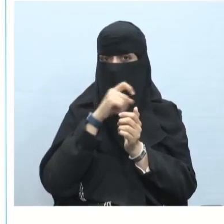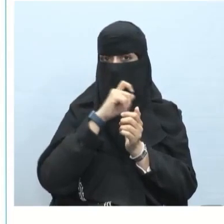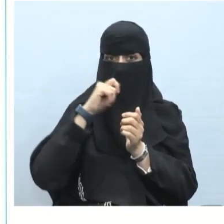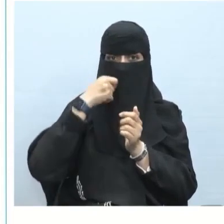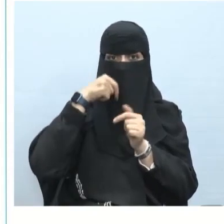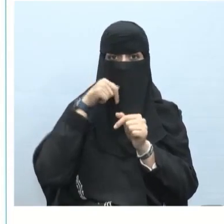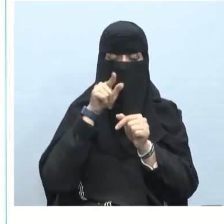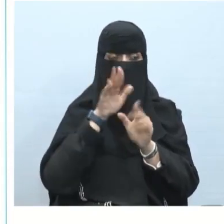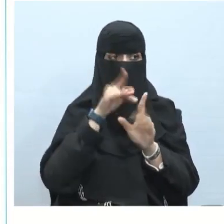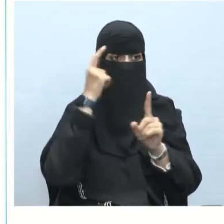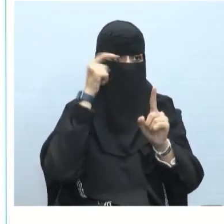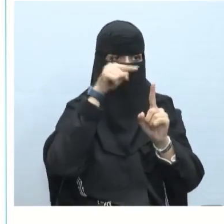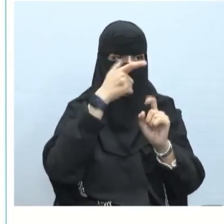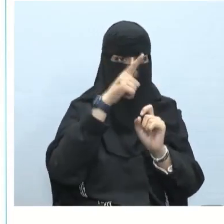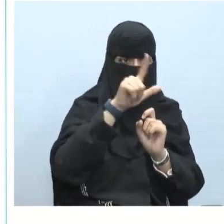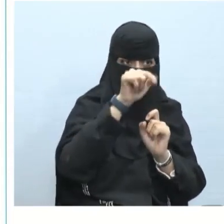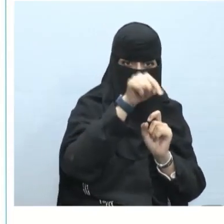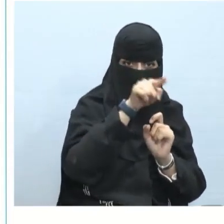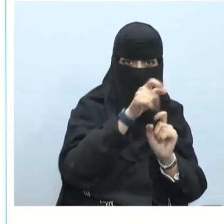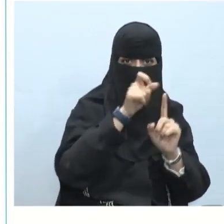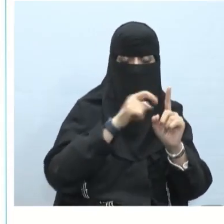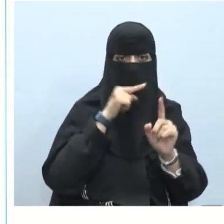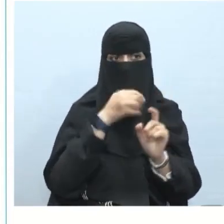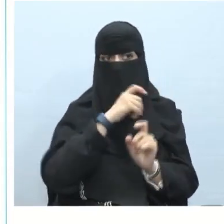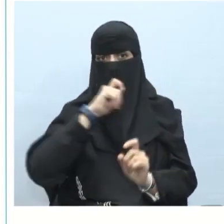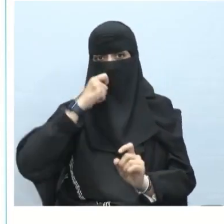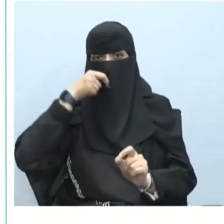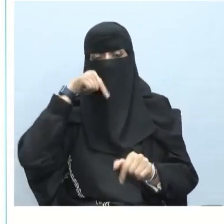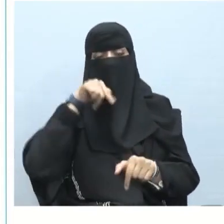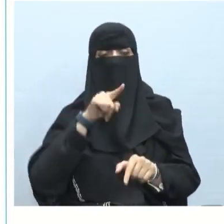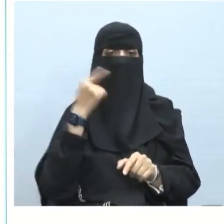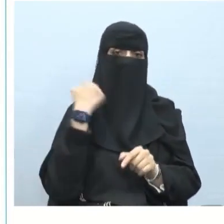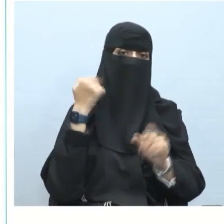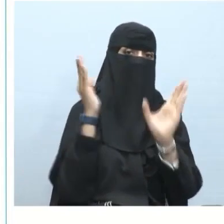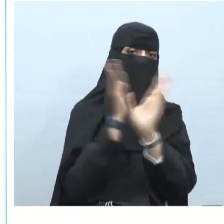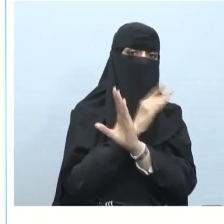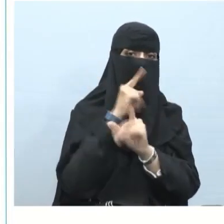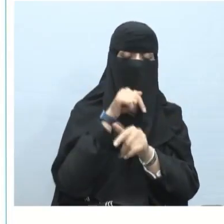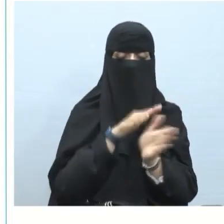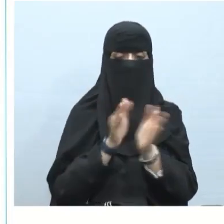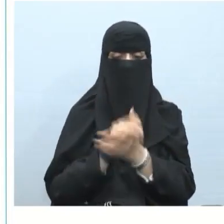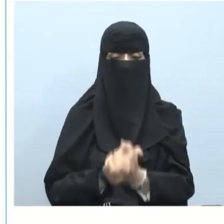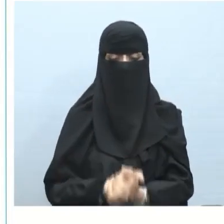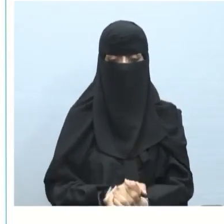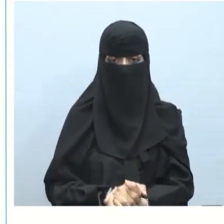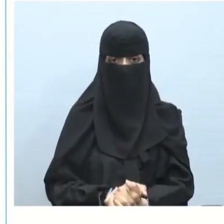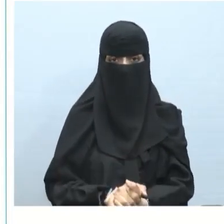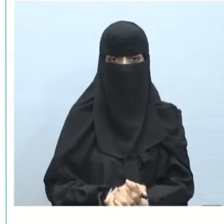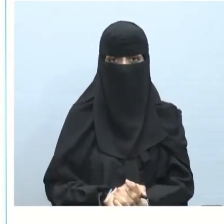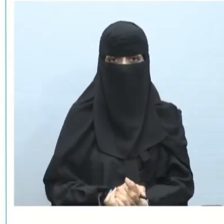الرأي الصادق إن كانت هناك مصلحة عامة و أن نصرح به إن كانت